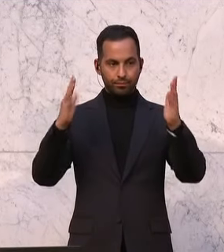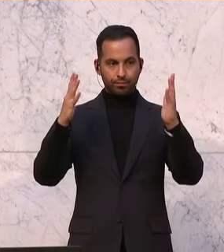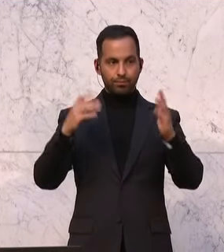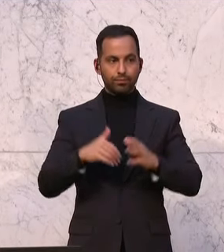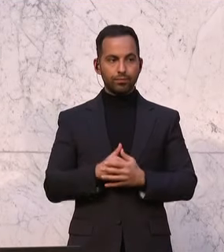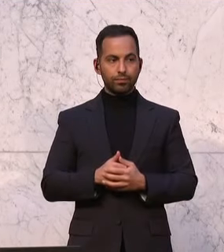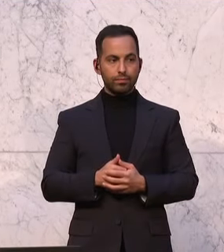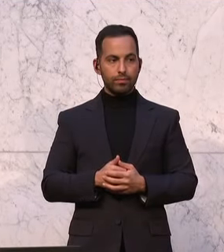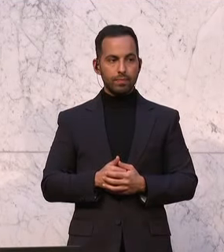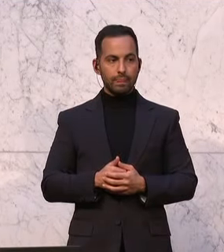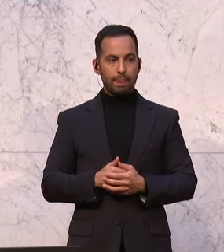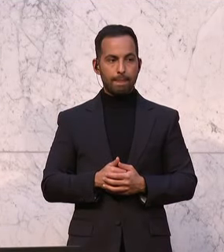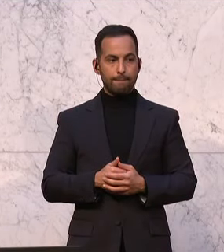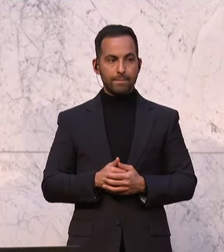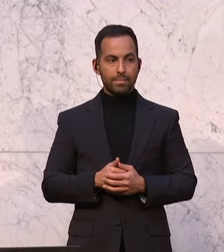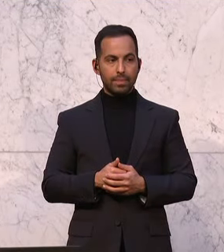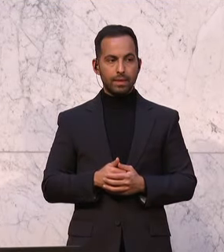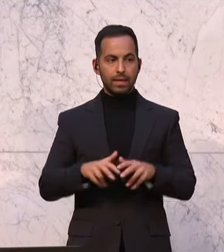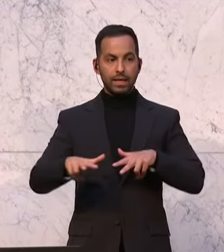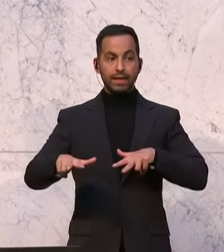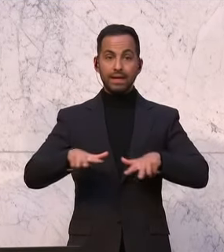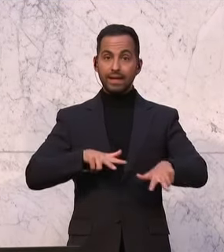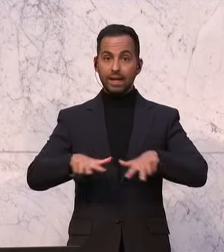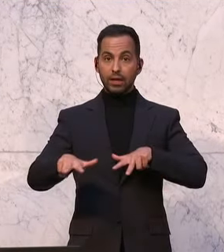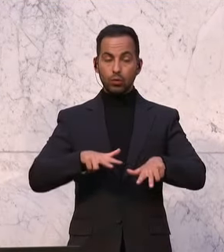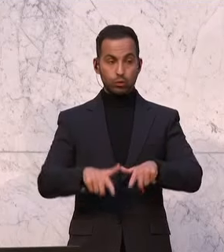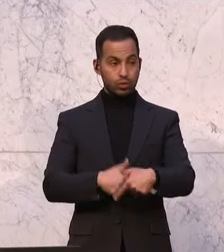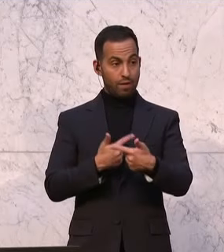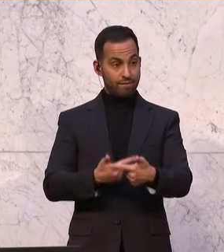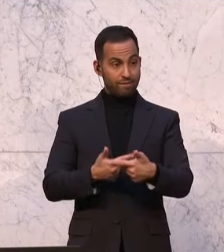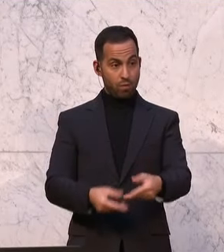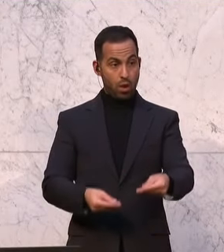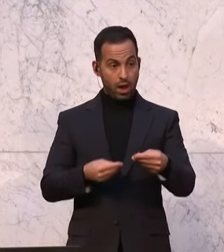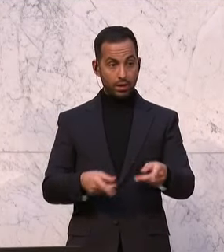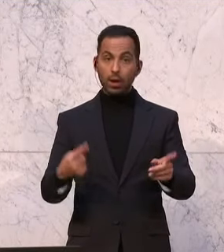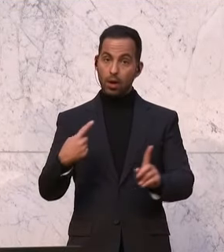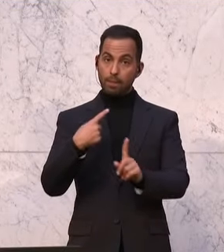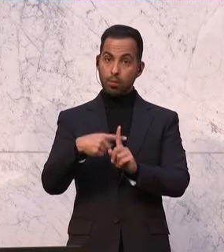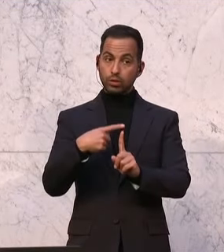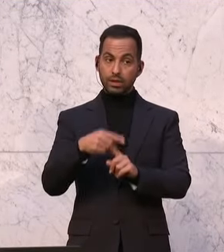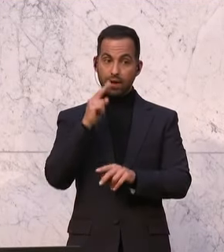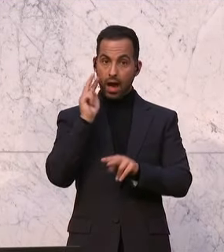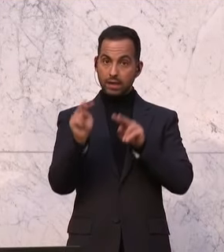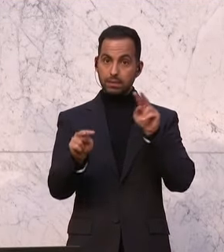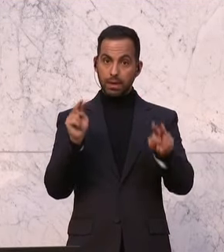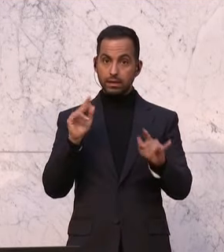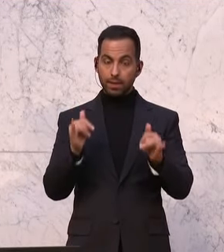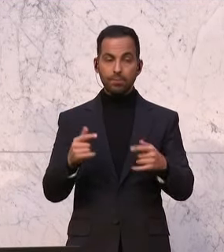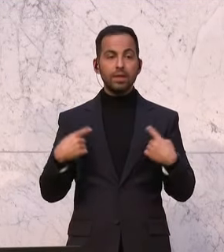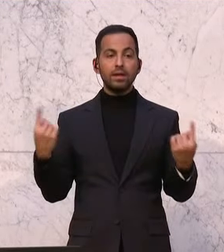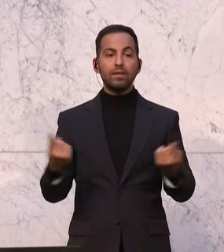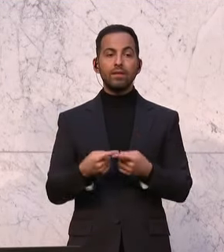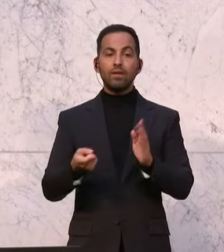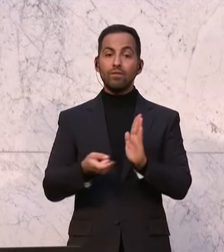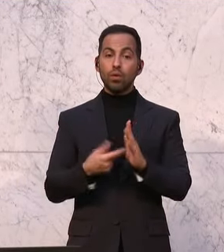Diese Regierungsvorlage hat durchaus positive Aspekte. Wir forderten nur, dass diesem